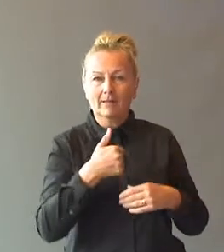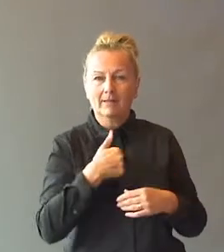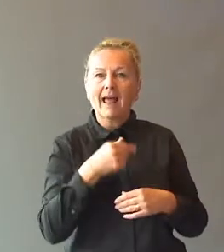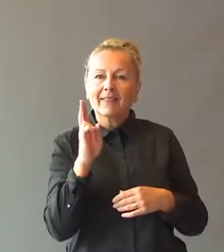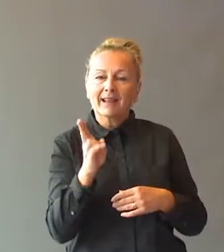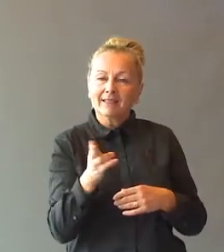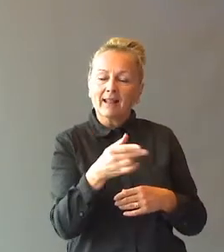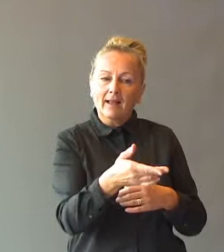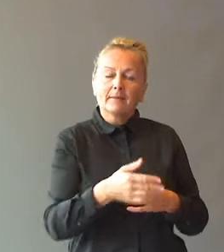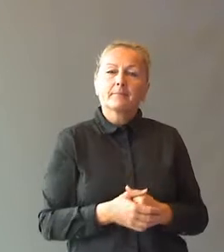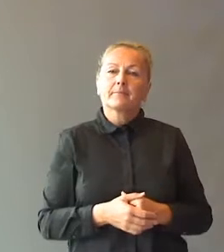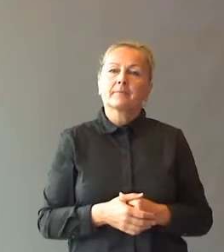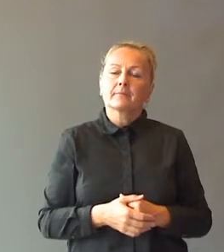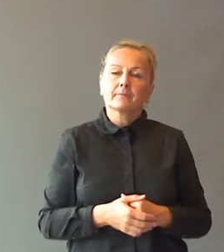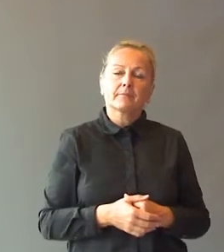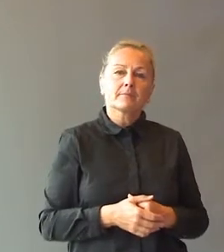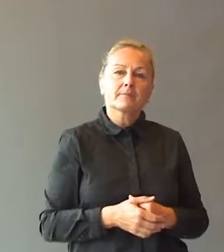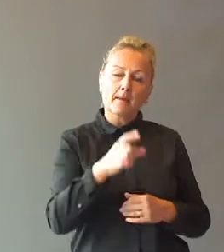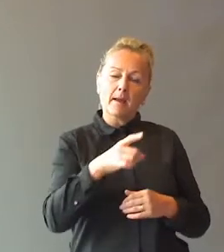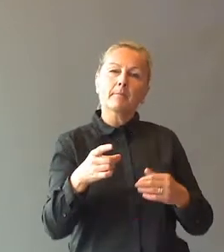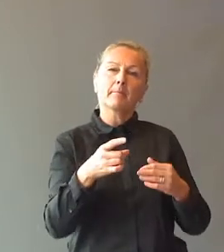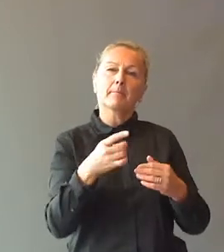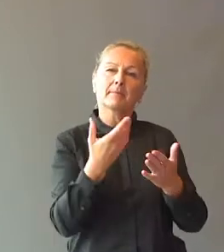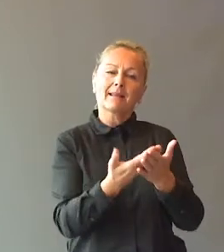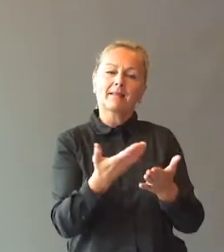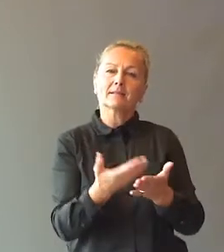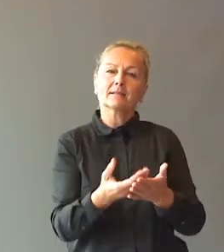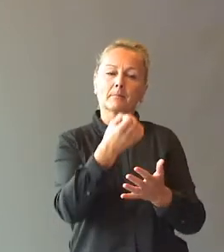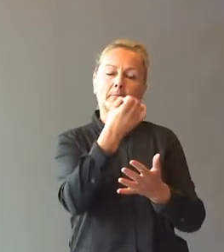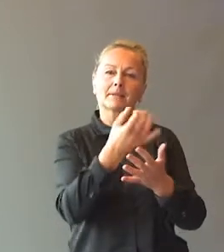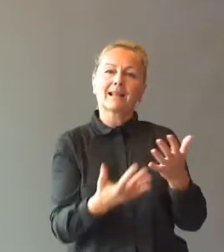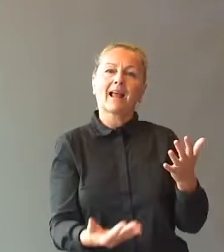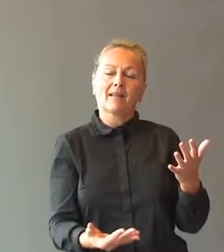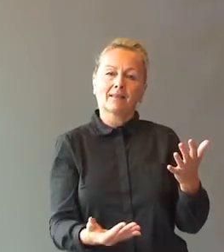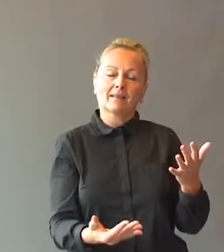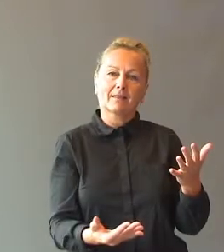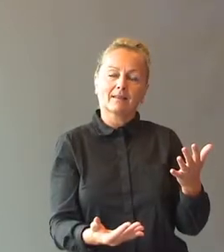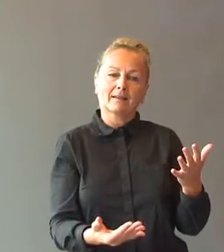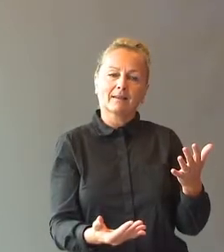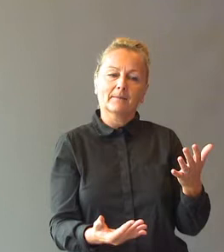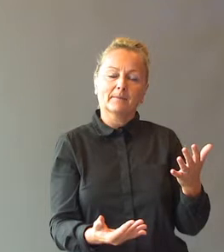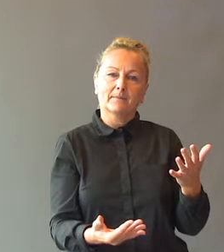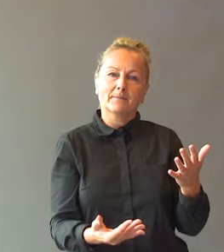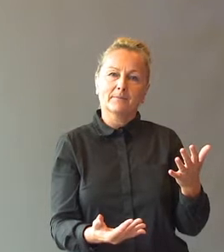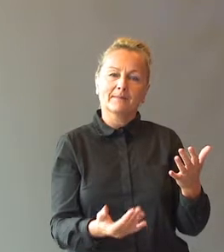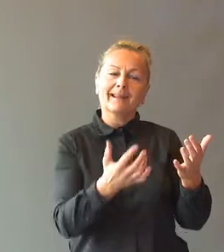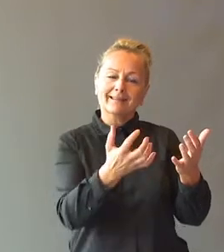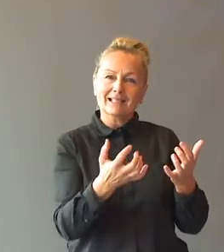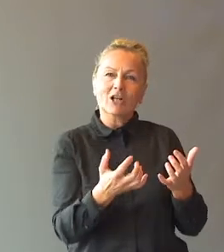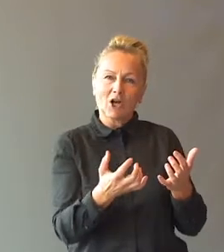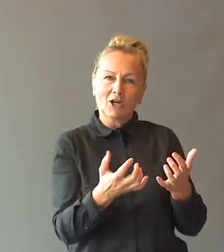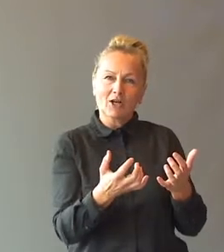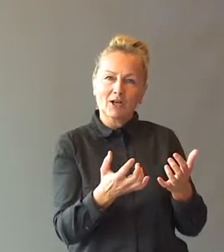Henriette. PP-tjenesten blir jo beskrevet i interessante